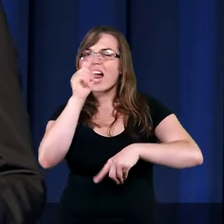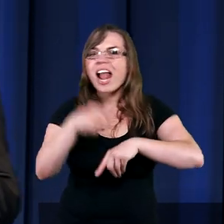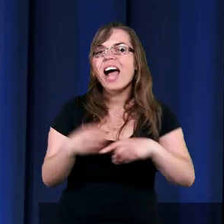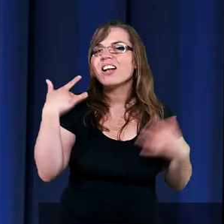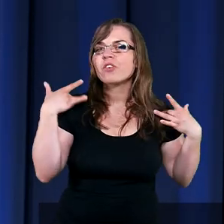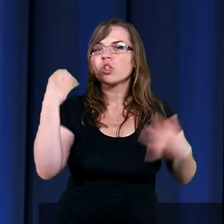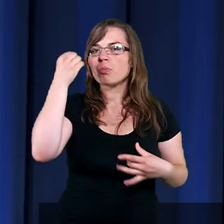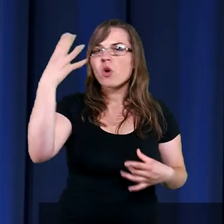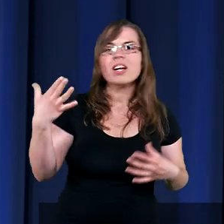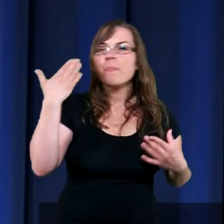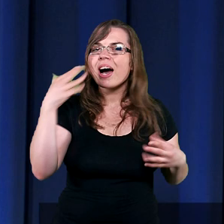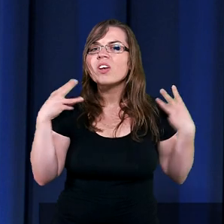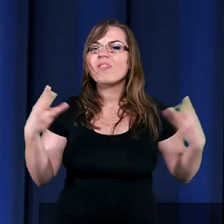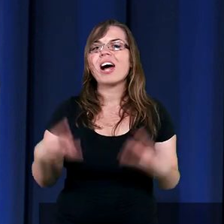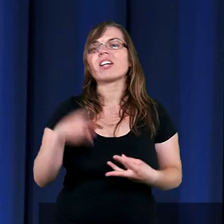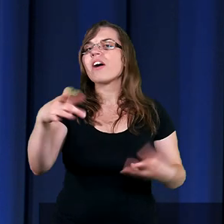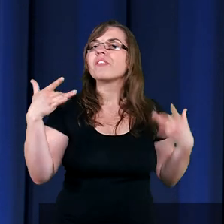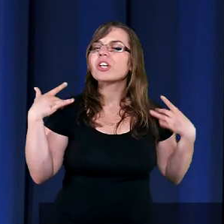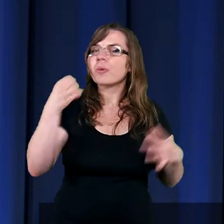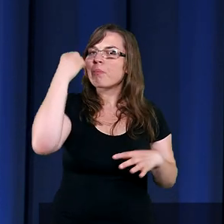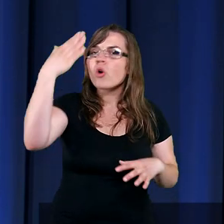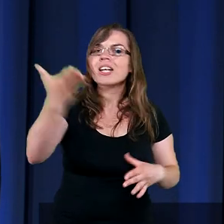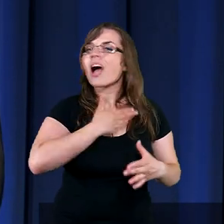Mojżesza. Życie Mojżesza dało nam wiele lekcji.